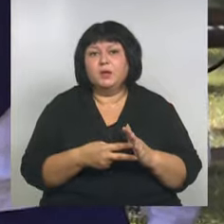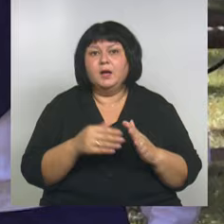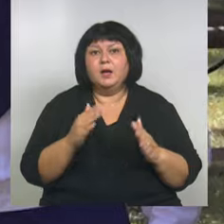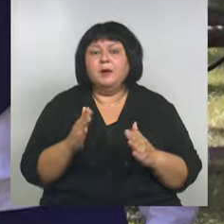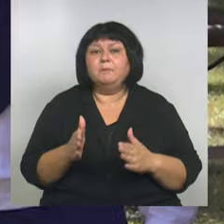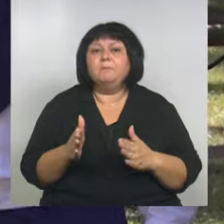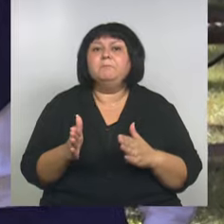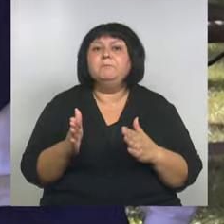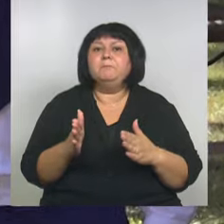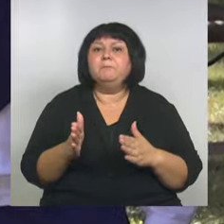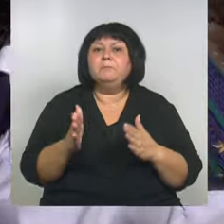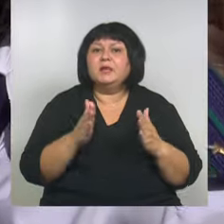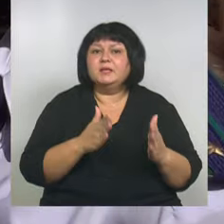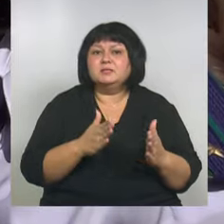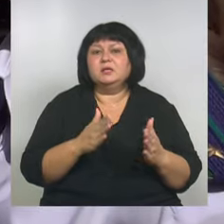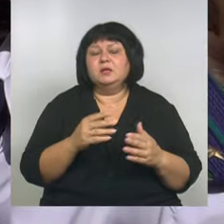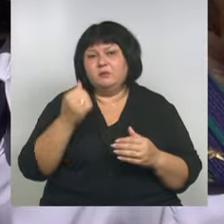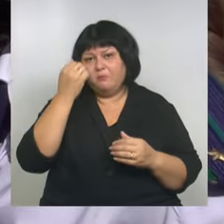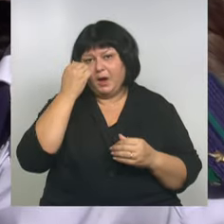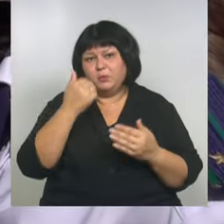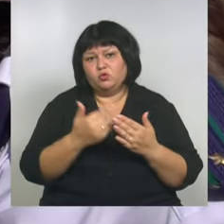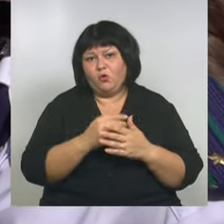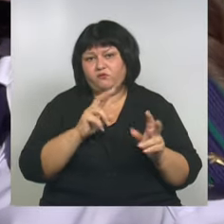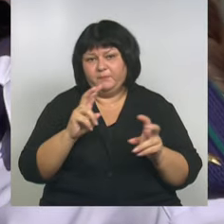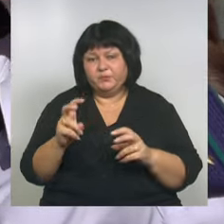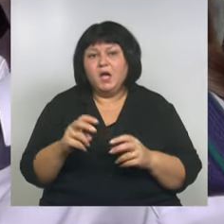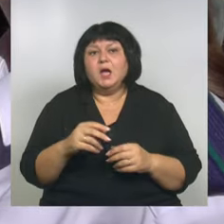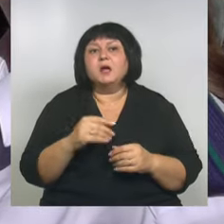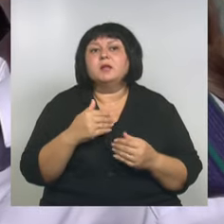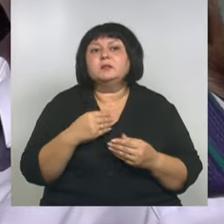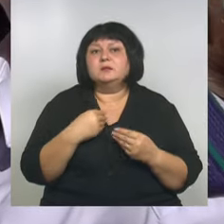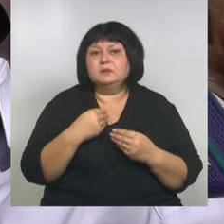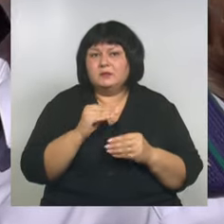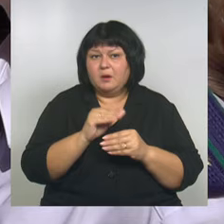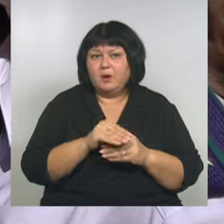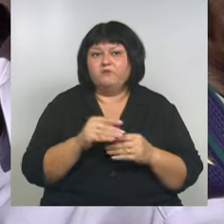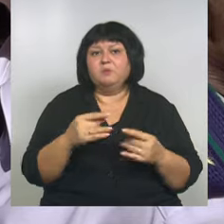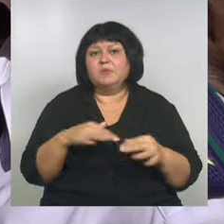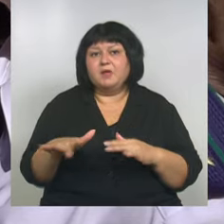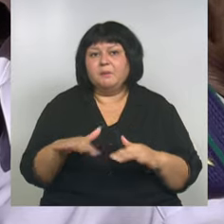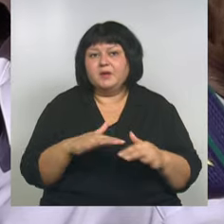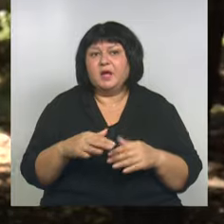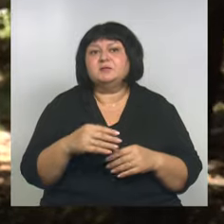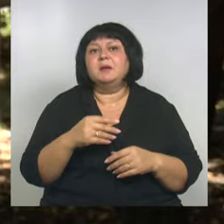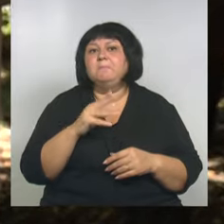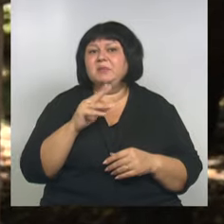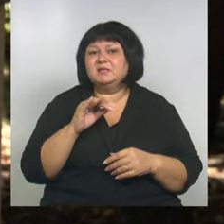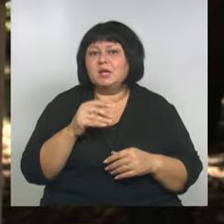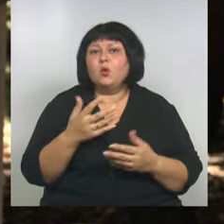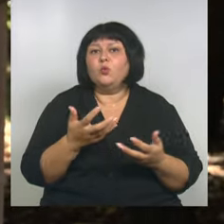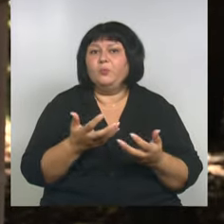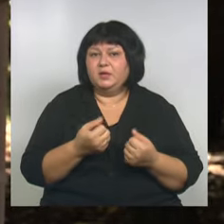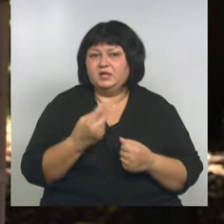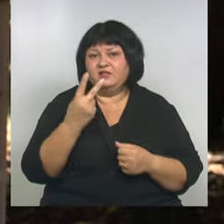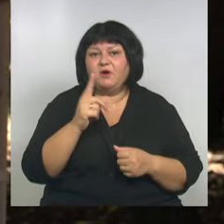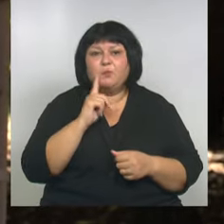в облик парка новые тематические идеи. Добавим, на церемонии присягу приняли два молодых сотрудника. Освящая себя